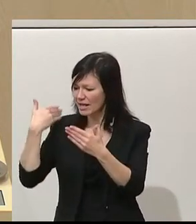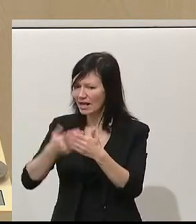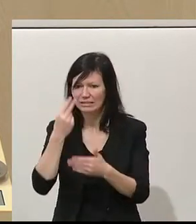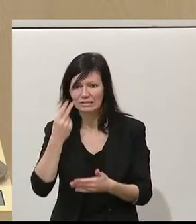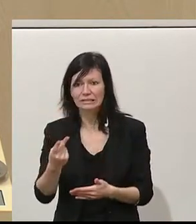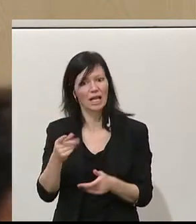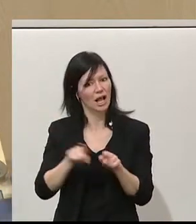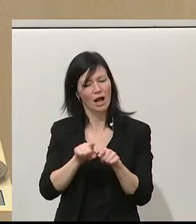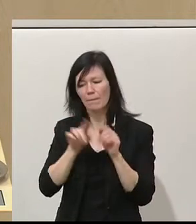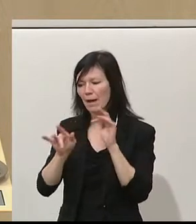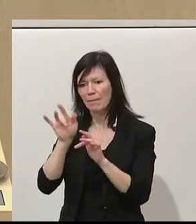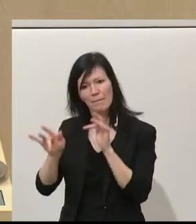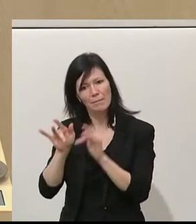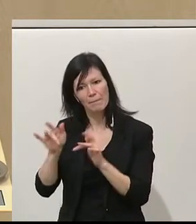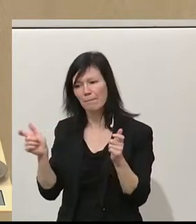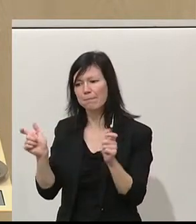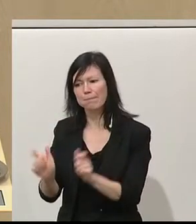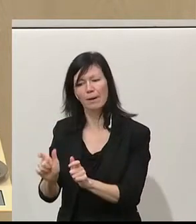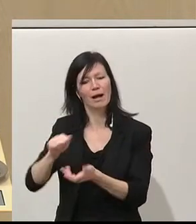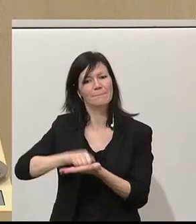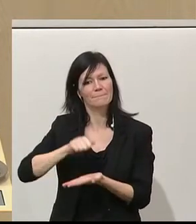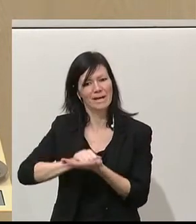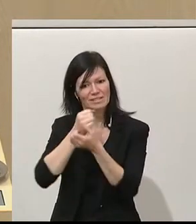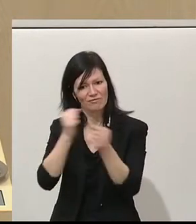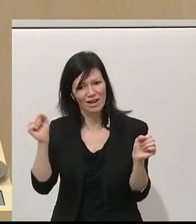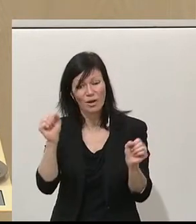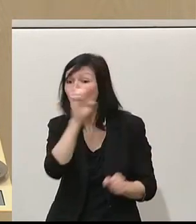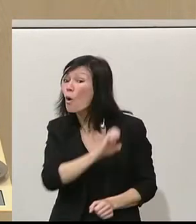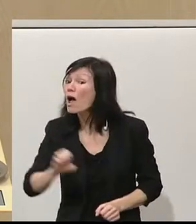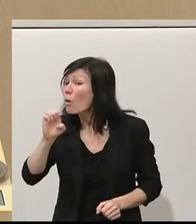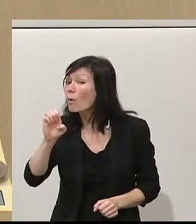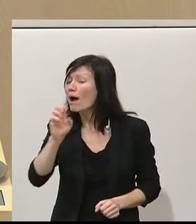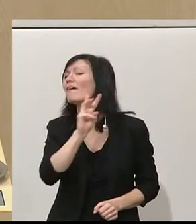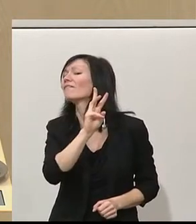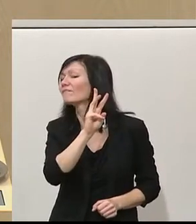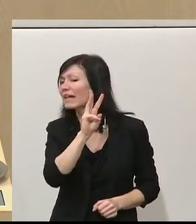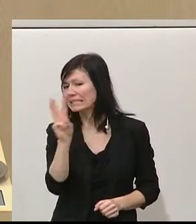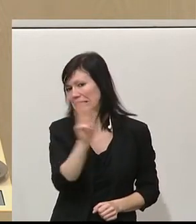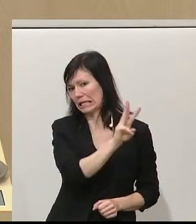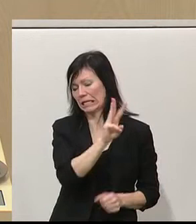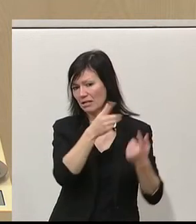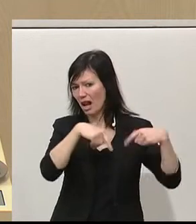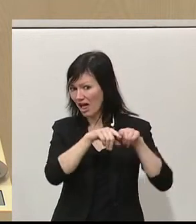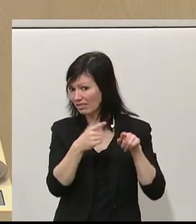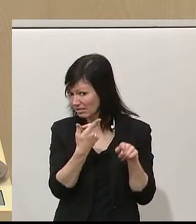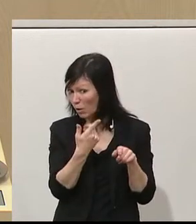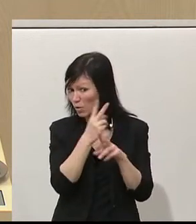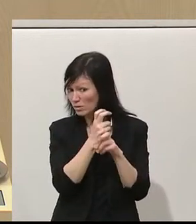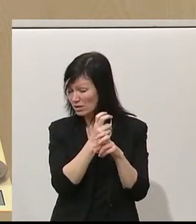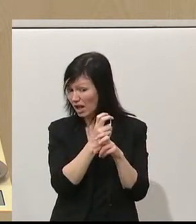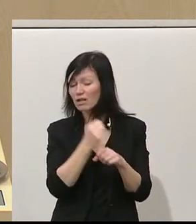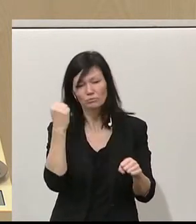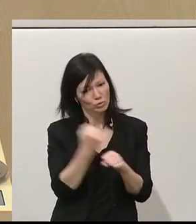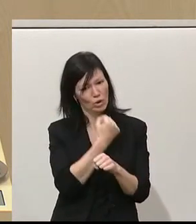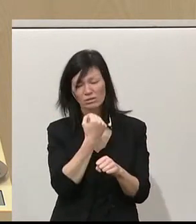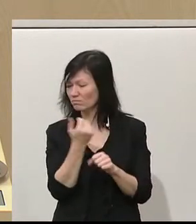Pressefreiheit in Österreich, in einem europäischen westlichen Land zu tun gehabt haben, und da müssen wir wieder im